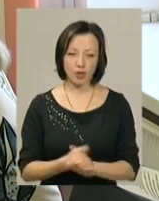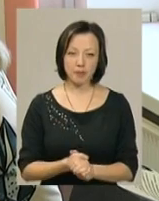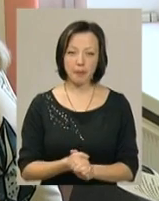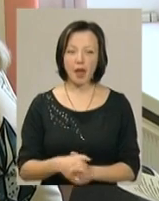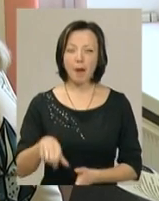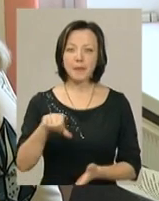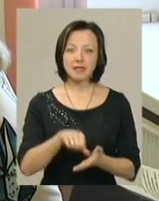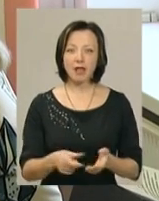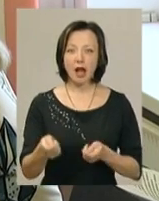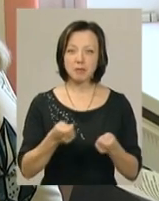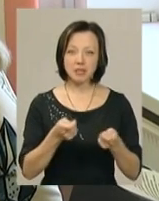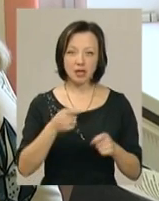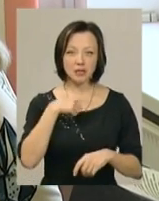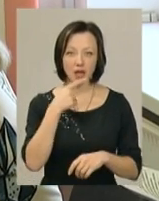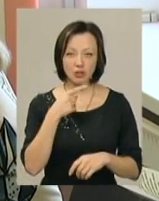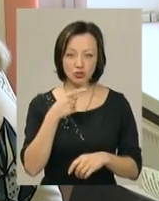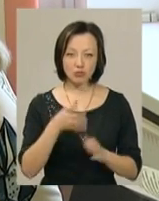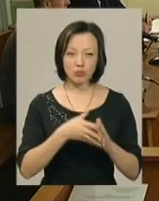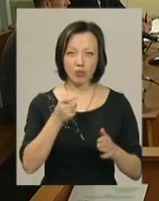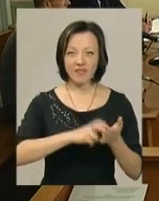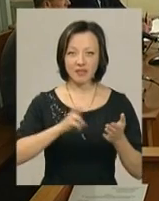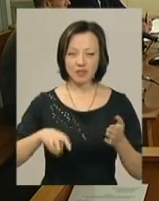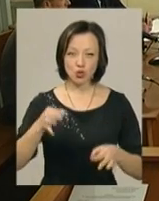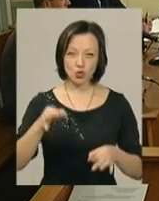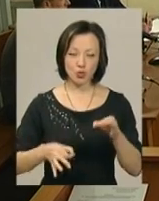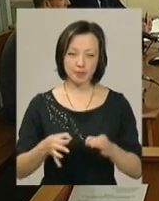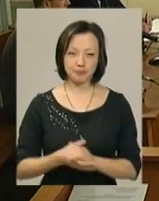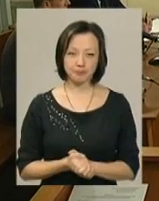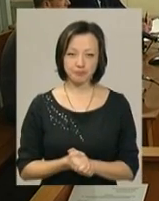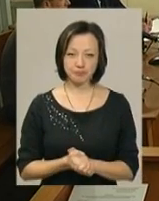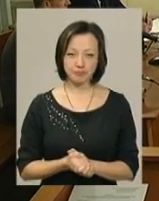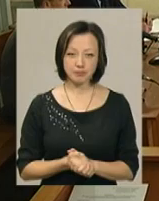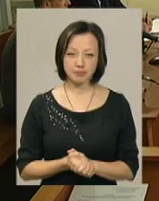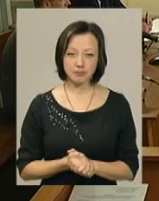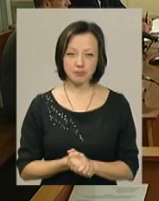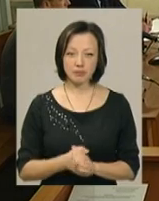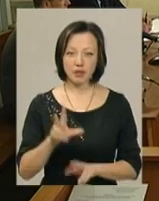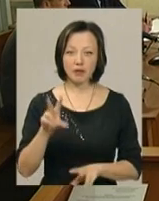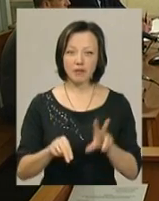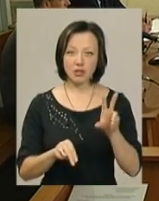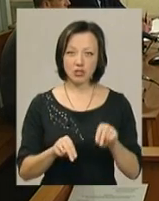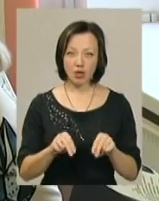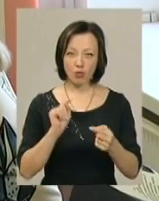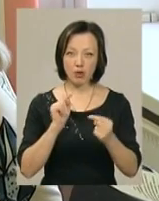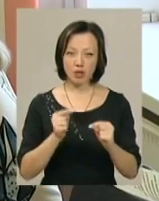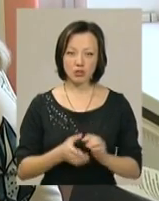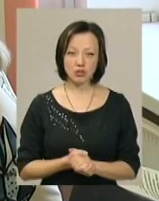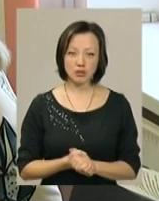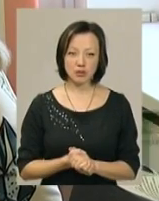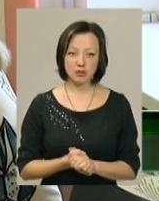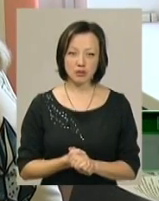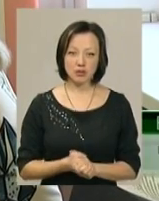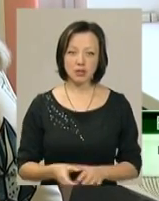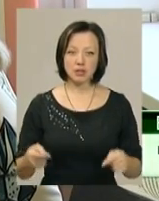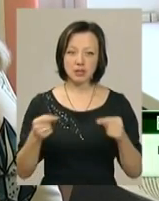Представниця облдержадміністрації заявляє клопотання про відвід судді Олександра Трембача, оскільки вважає його упередженим. Згідно з статтею